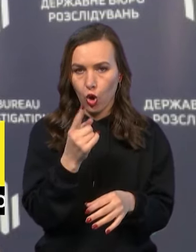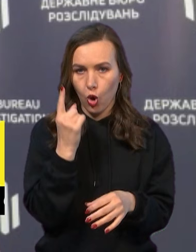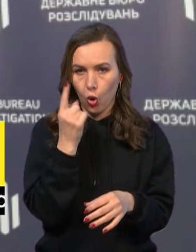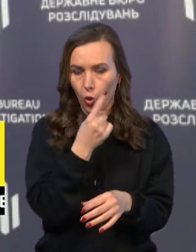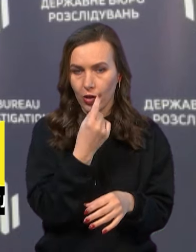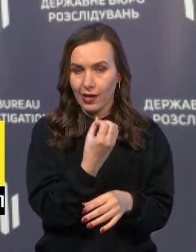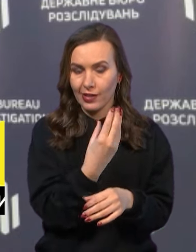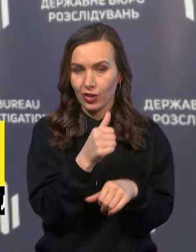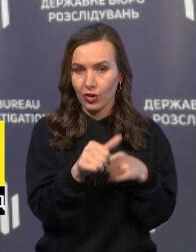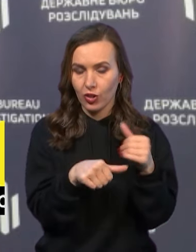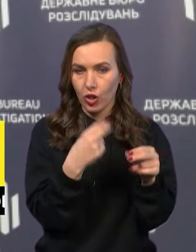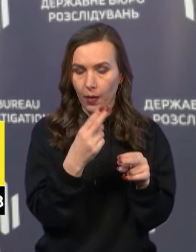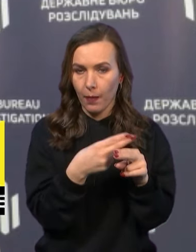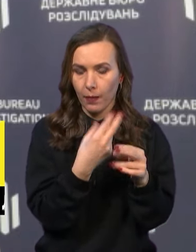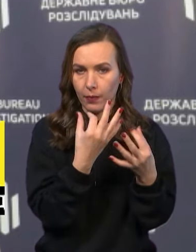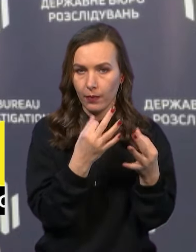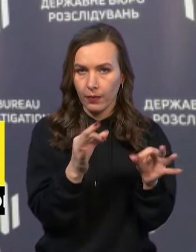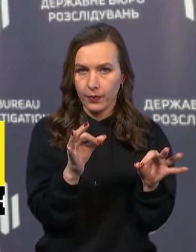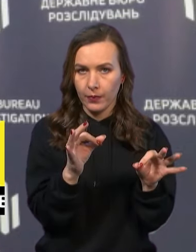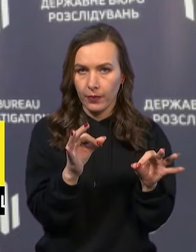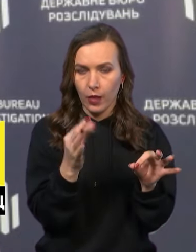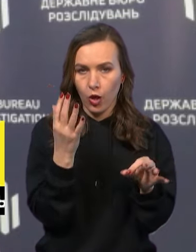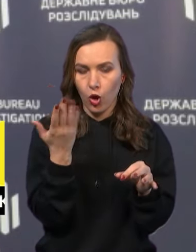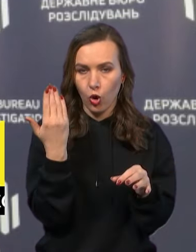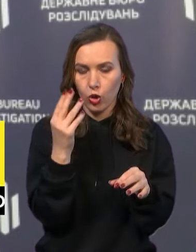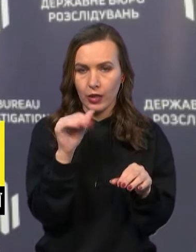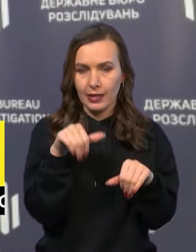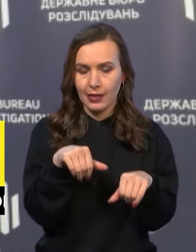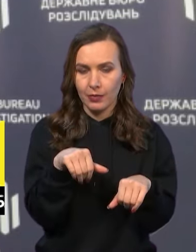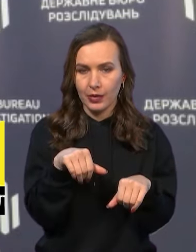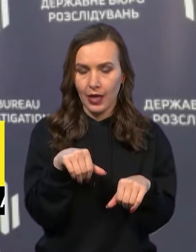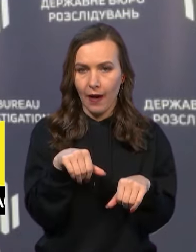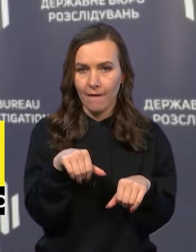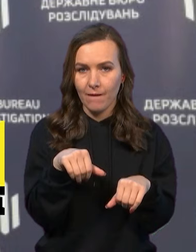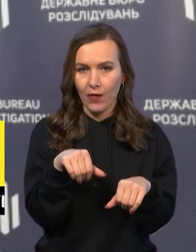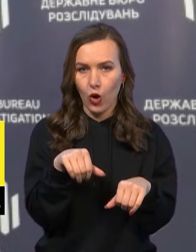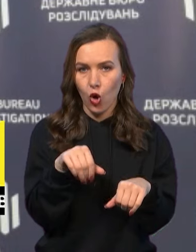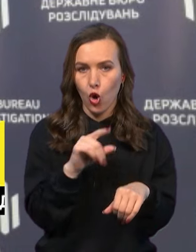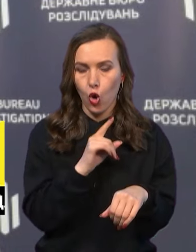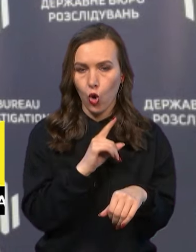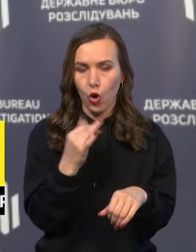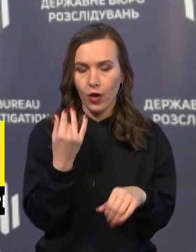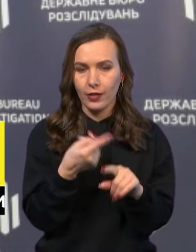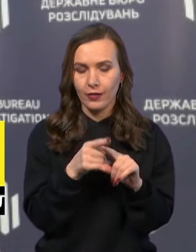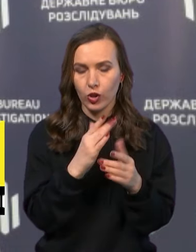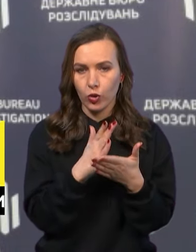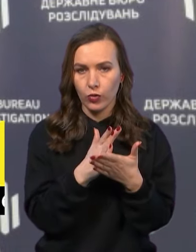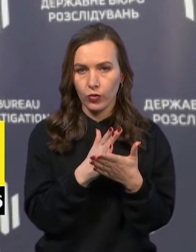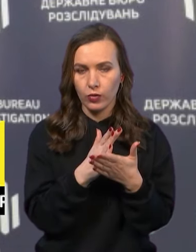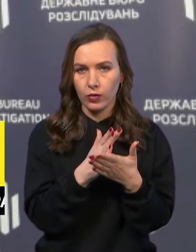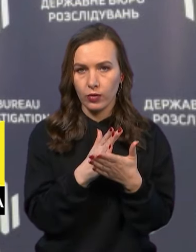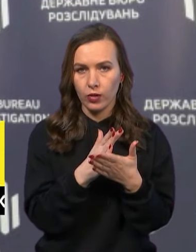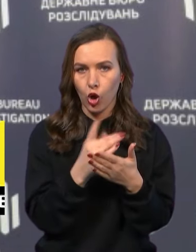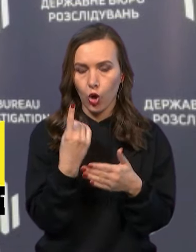14 років позбавлення волі колишнього правоохоруванця. Його історія складалася в тому, що він